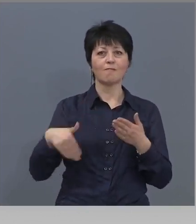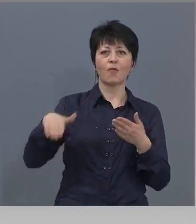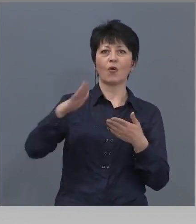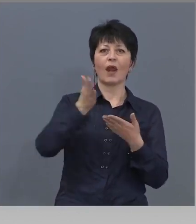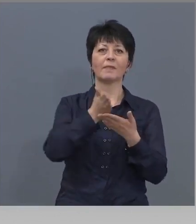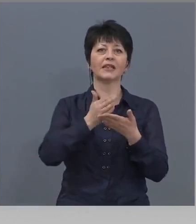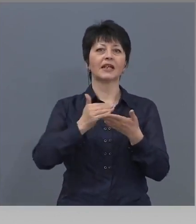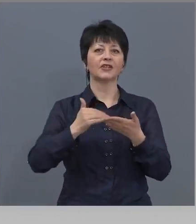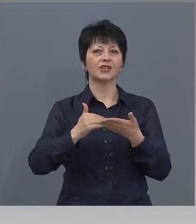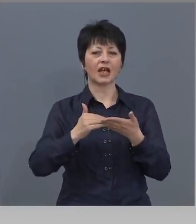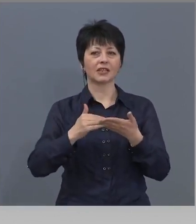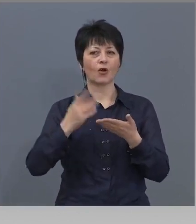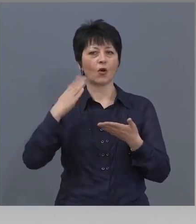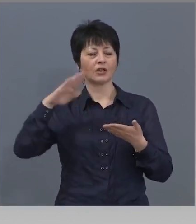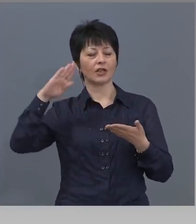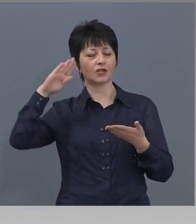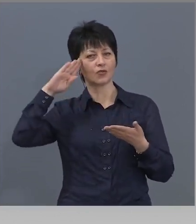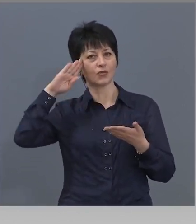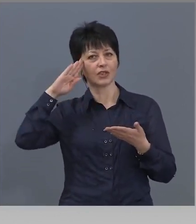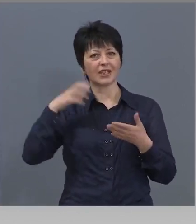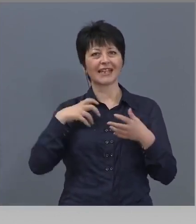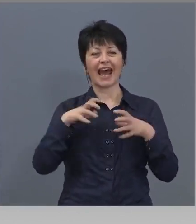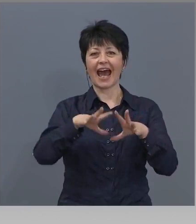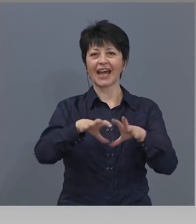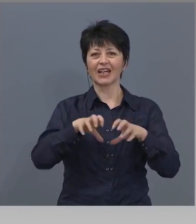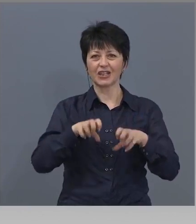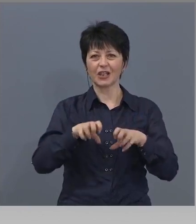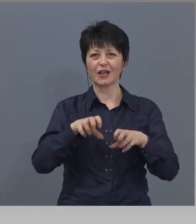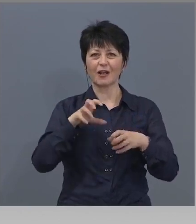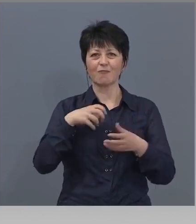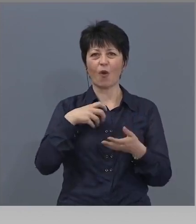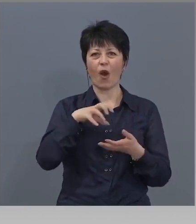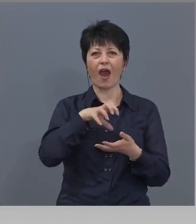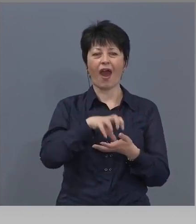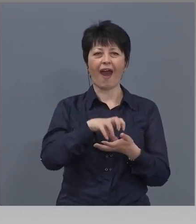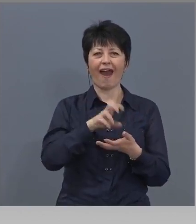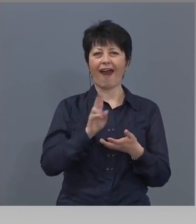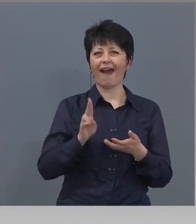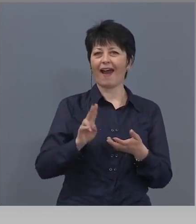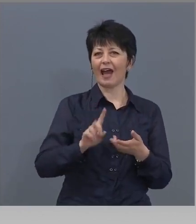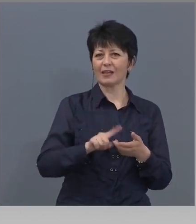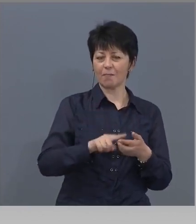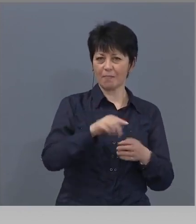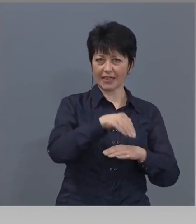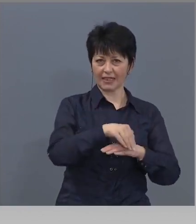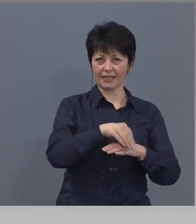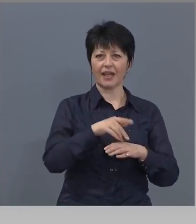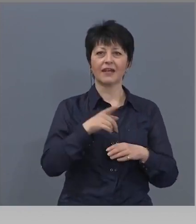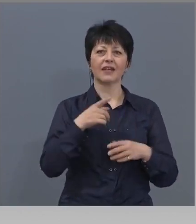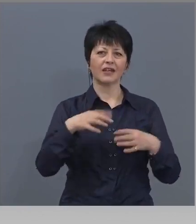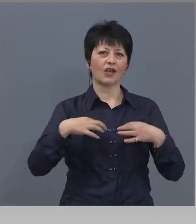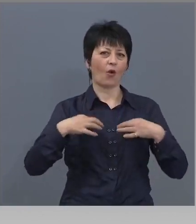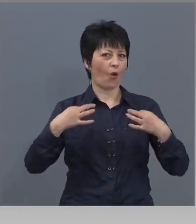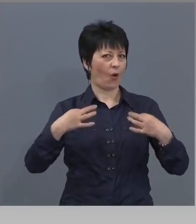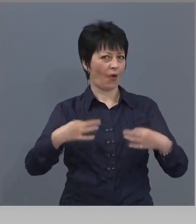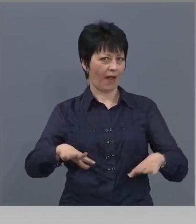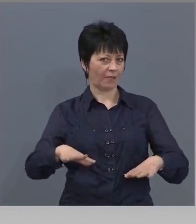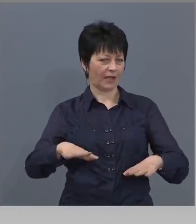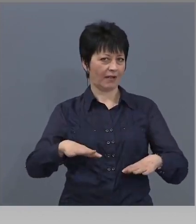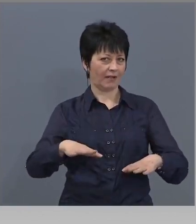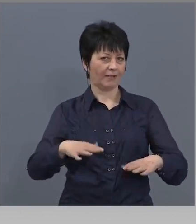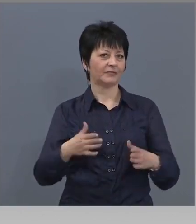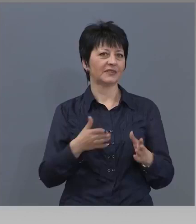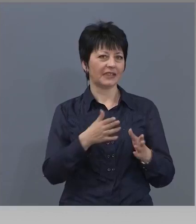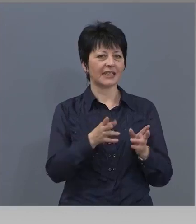служителите са ангажирани по КП-петата, общо взето отхлавиха режима и тези, които трябва да са под карантина в Махалат.